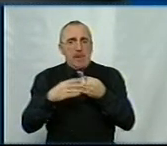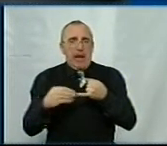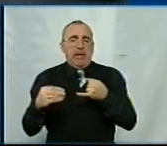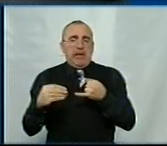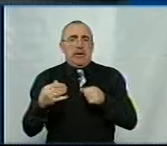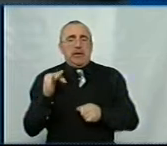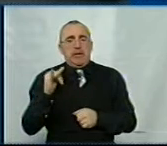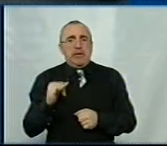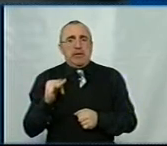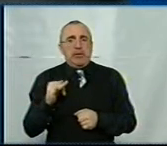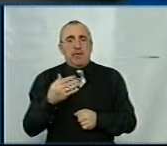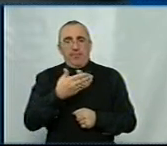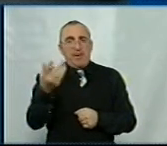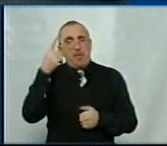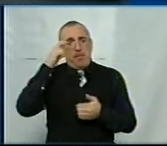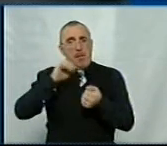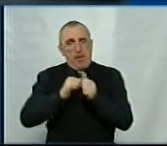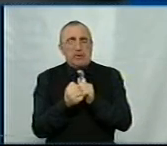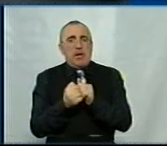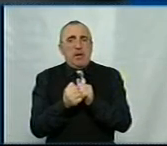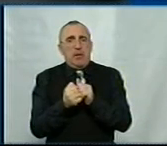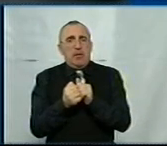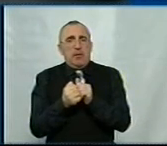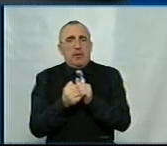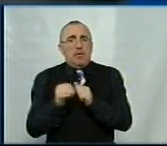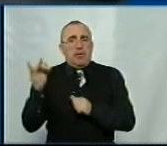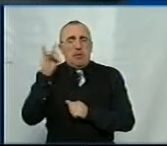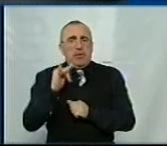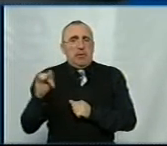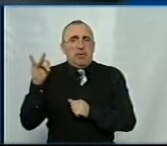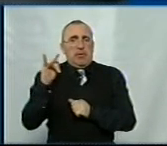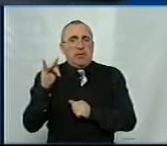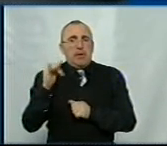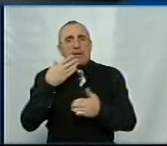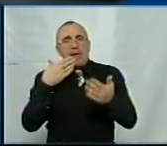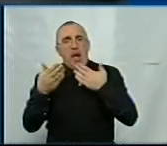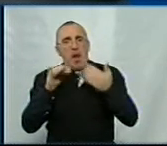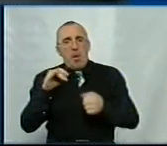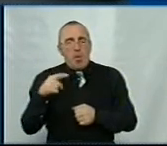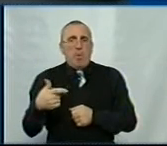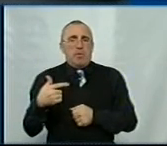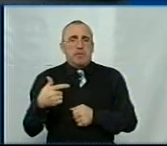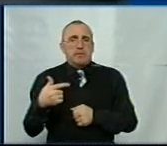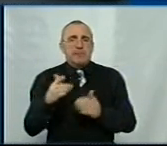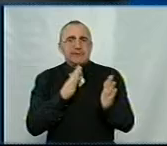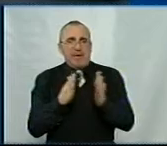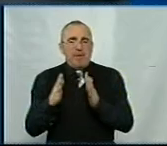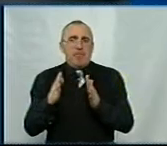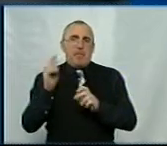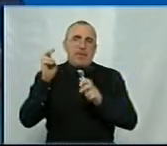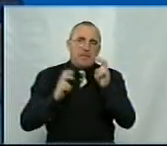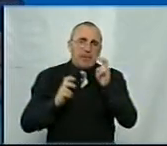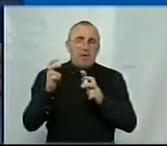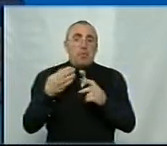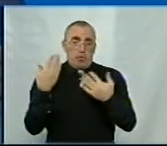ви пам'ятаєте історію діалогу із промисловцями і підприємствами?